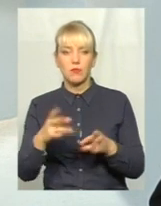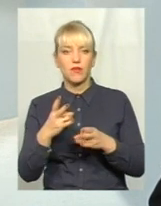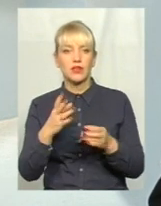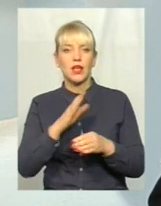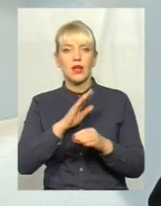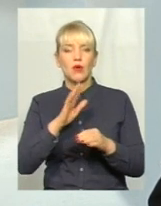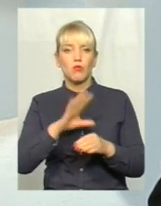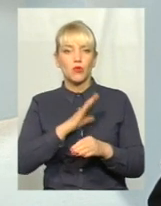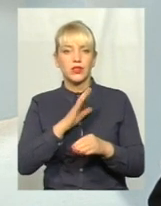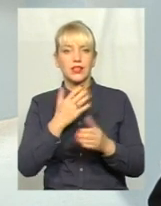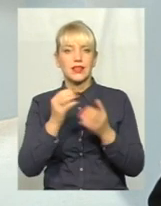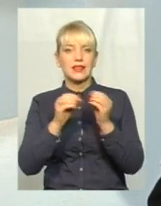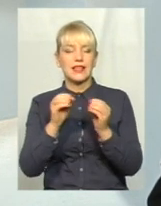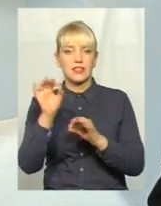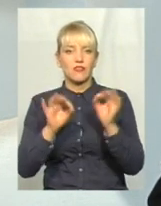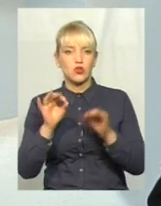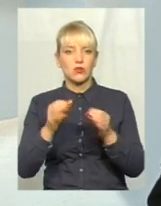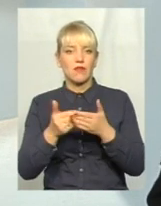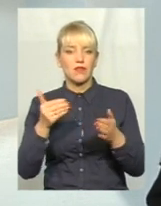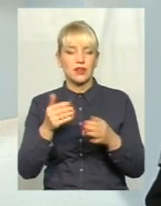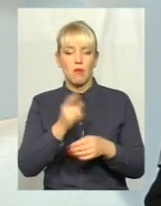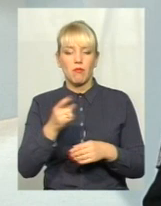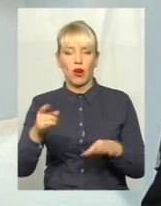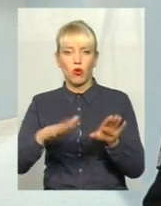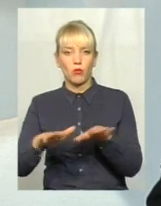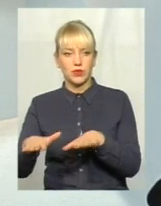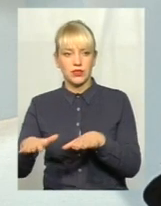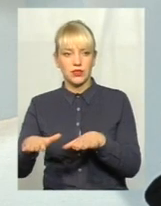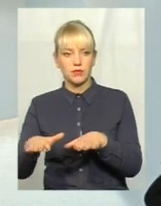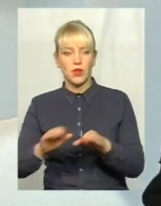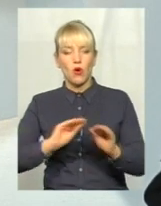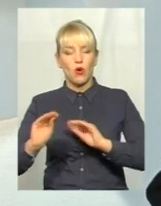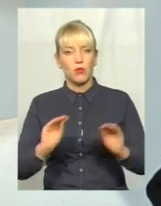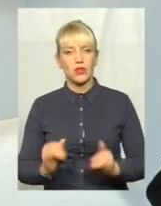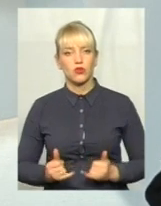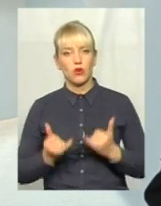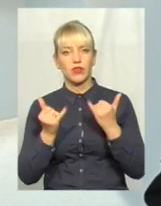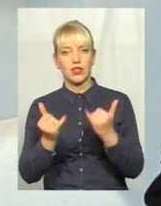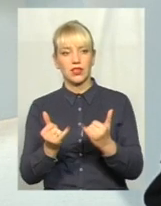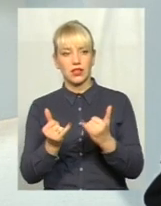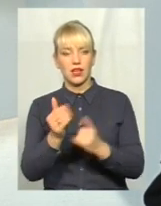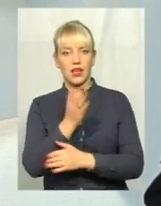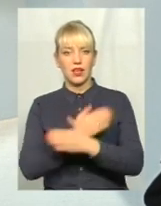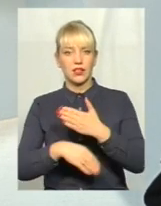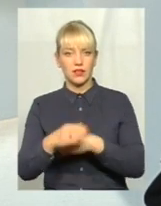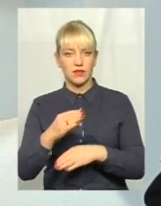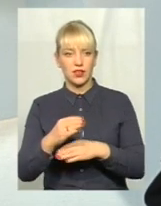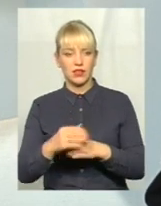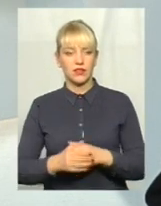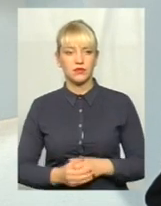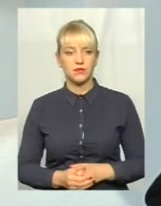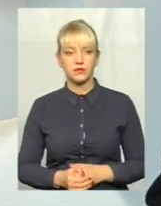від паркомісць, облаштованих для людей з обмеженими